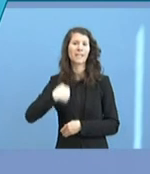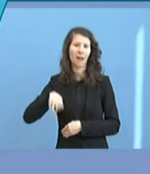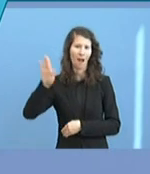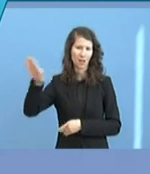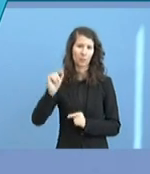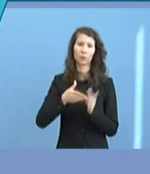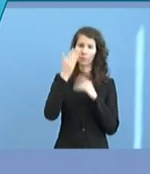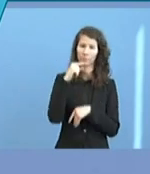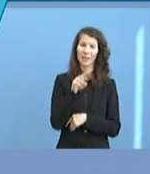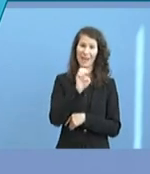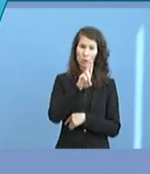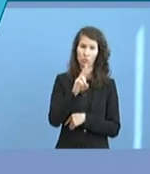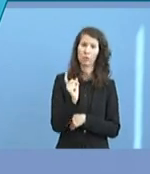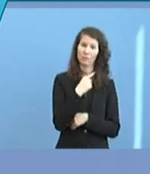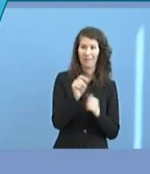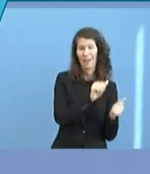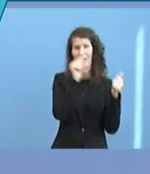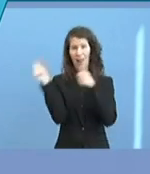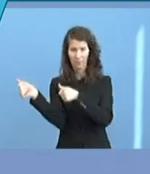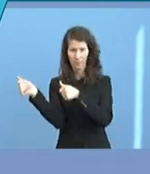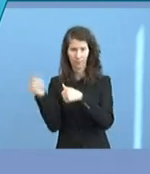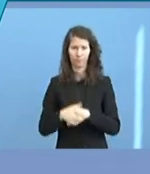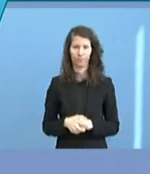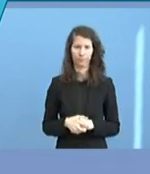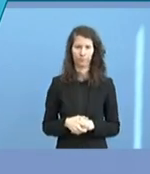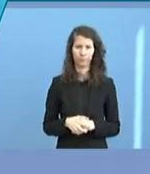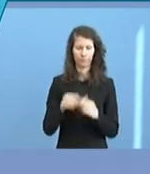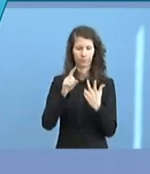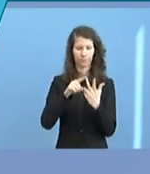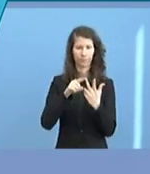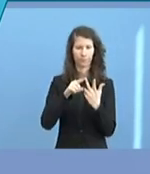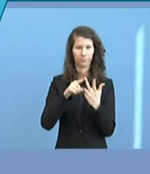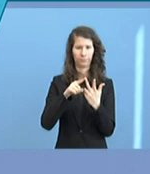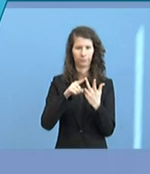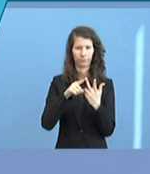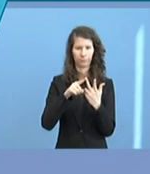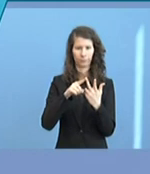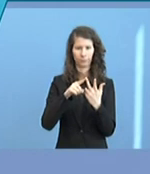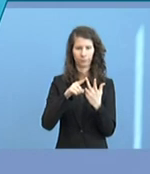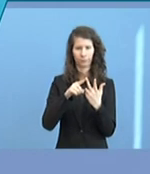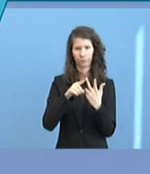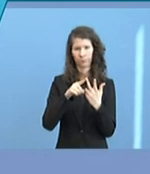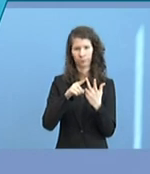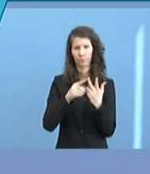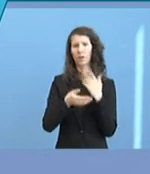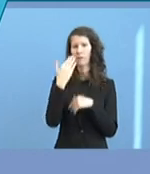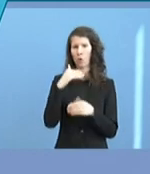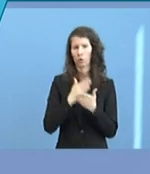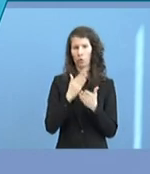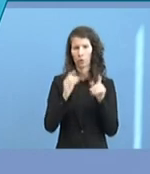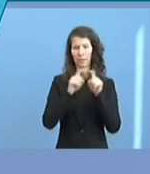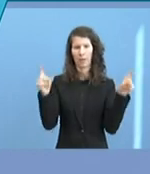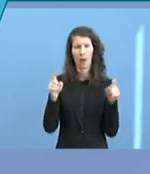an China geleistet hat. Und das führt mich zu dem dritten Punkt. Wir hatten vorhin ja über die geplante G20